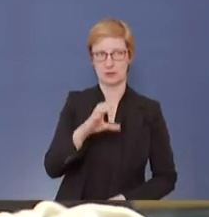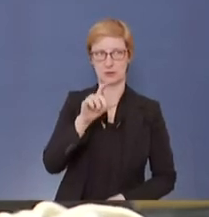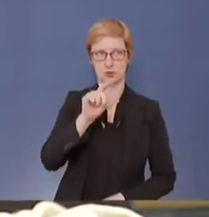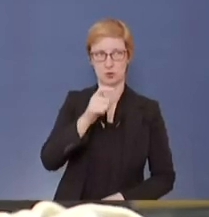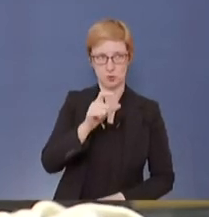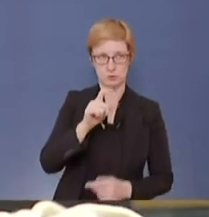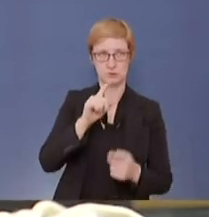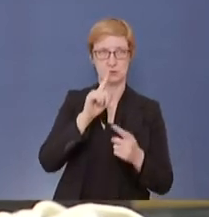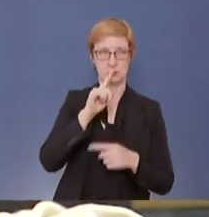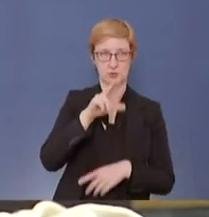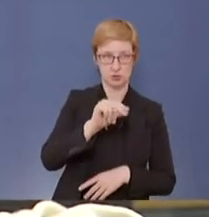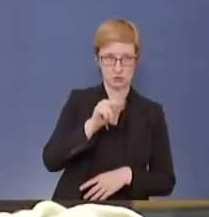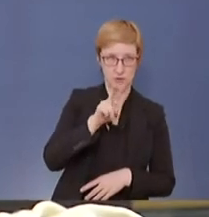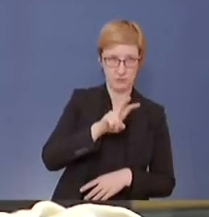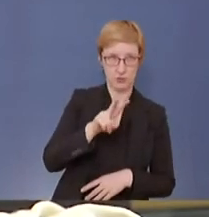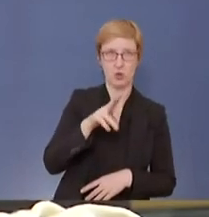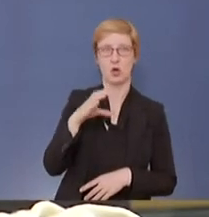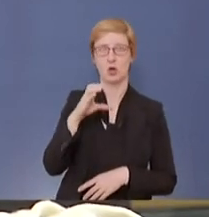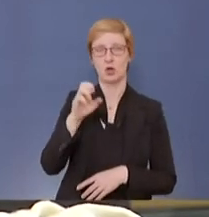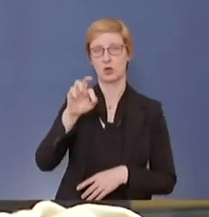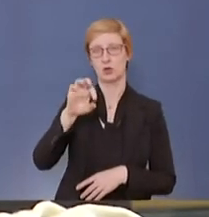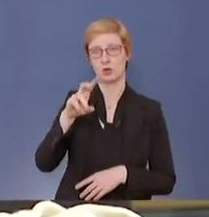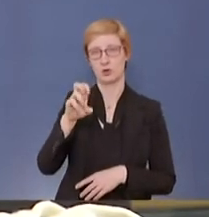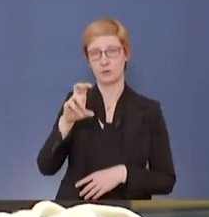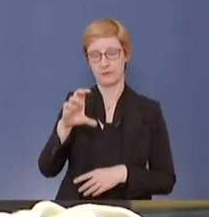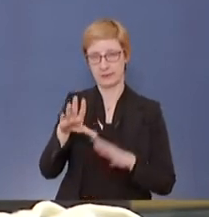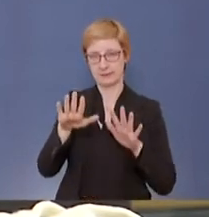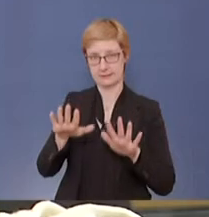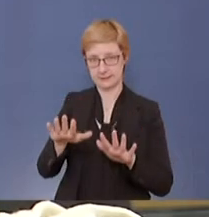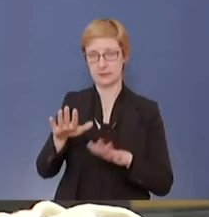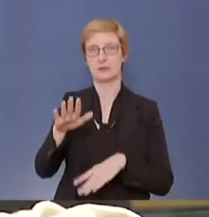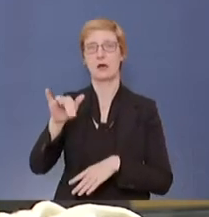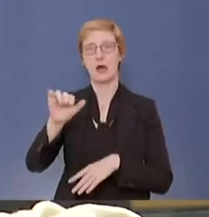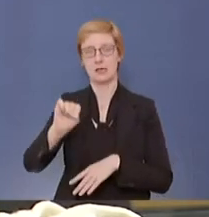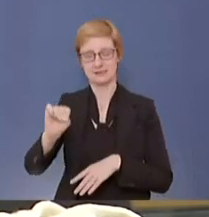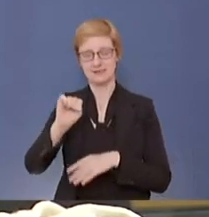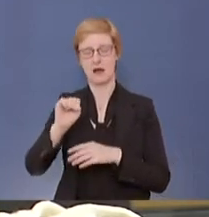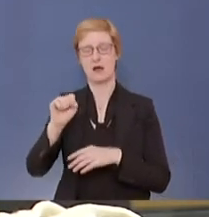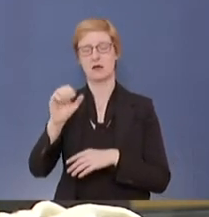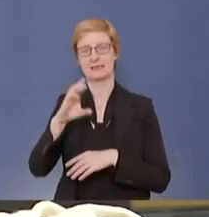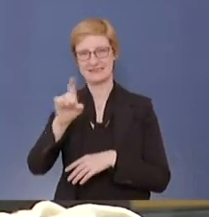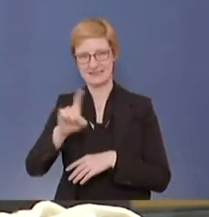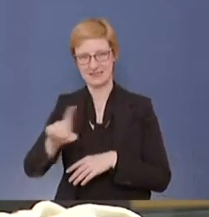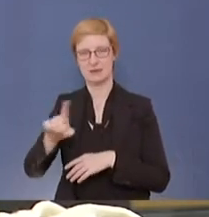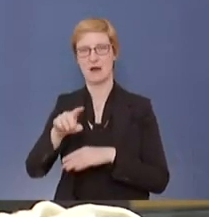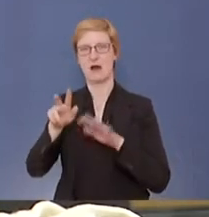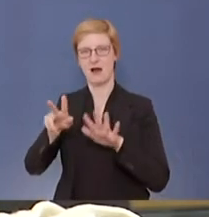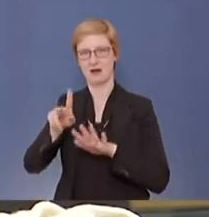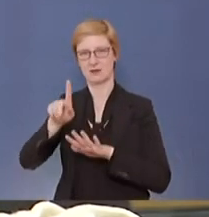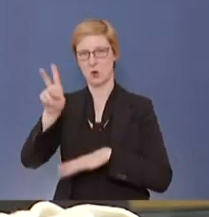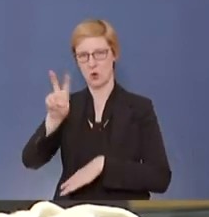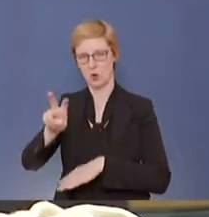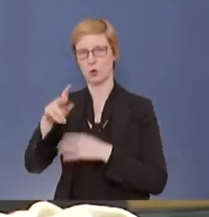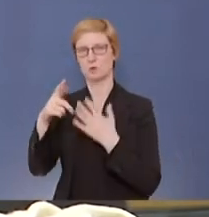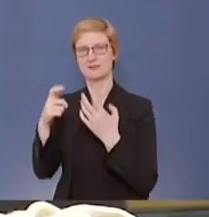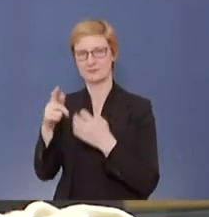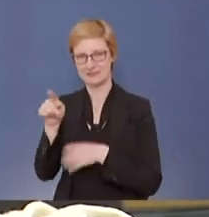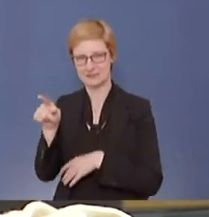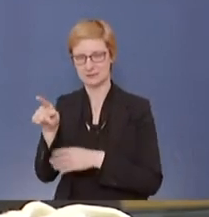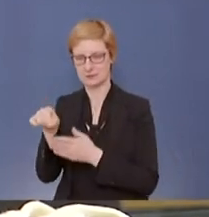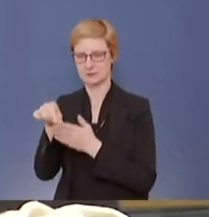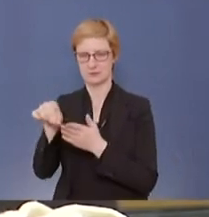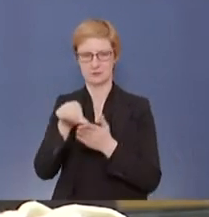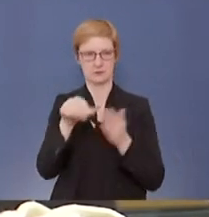gezahlt, CureVac 10 Euro, AstraZeneca 1,78 Euro. Da das nun offizielle oder Zahlen von